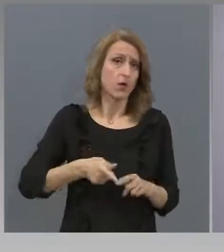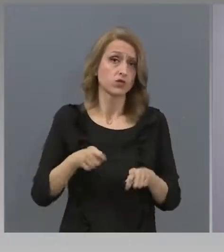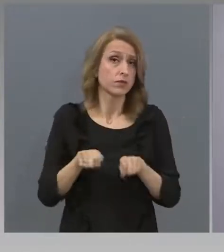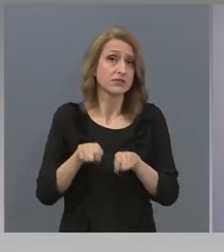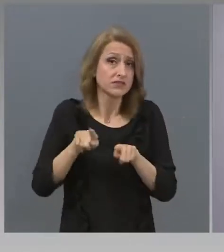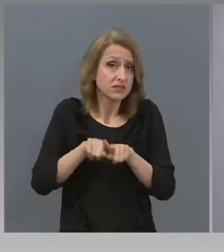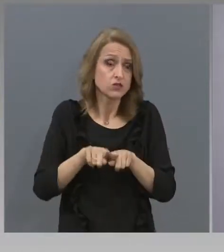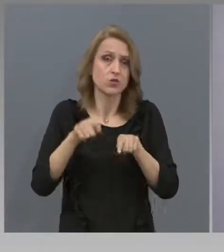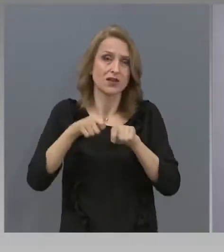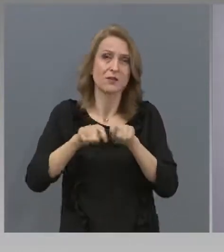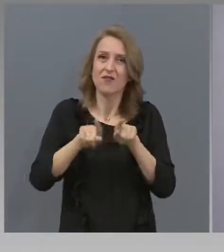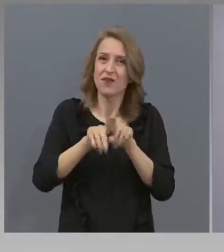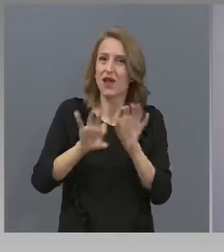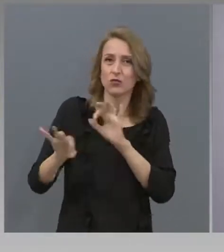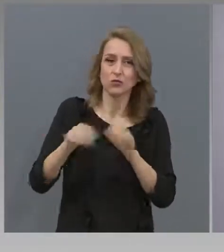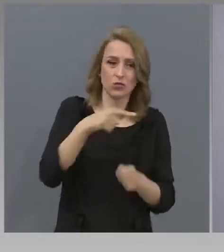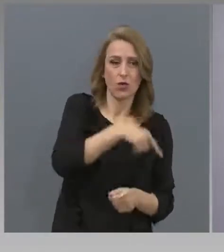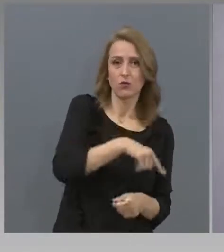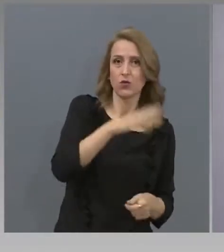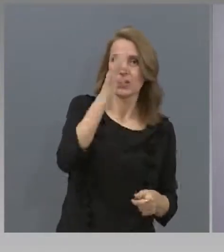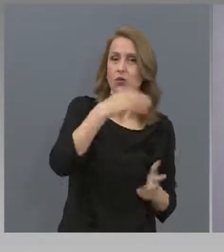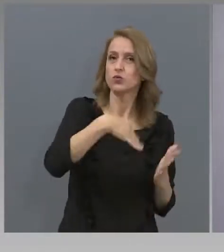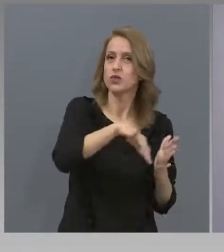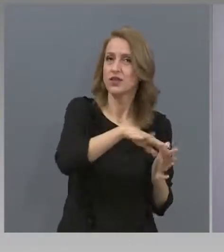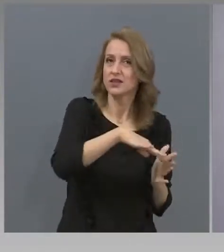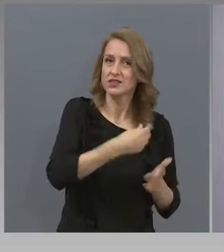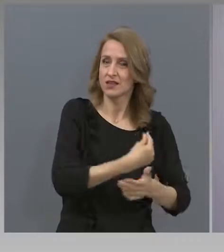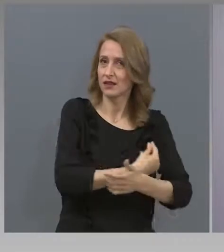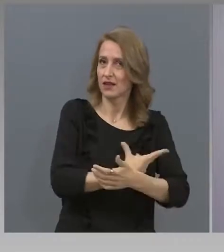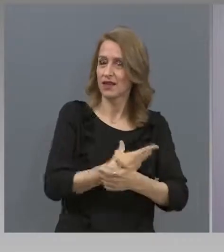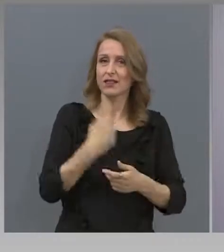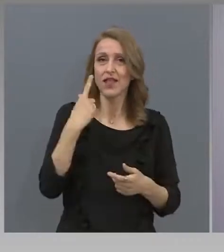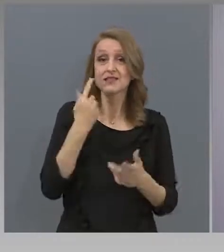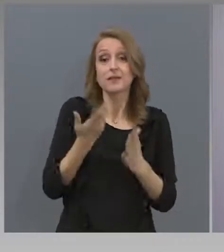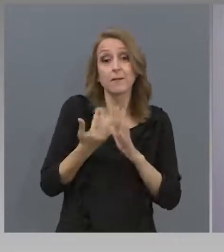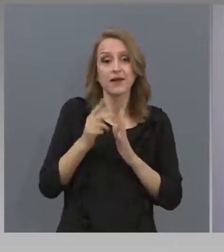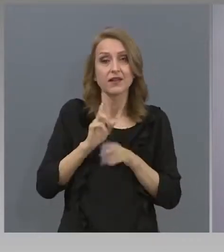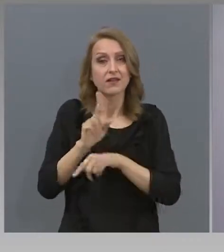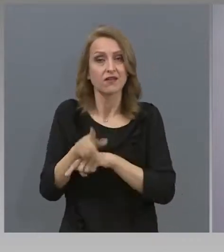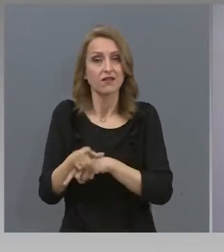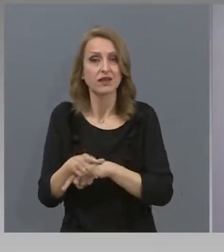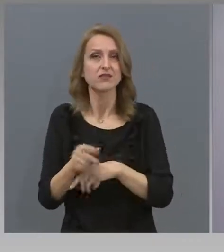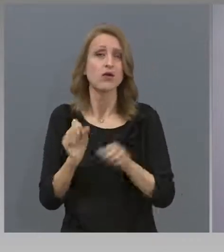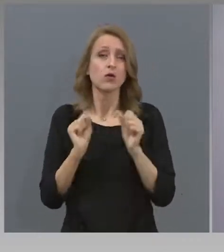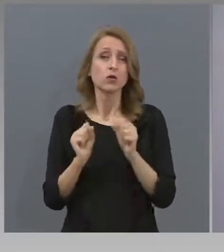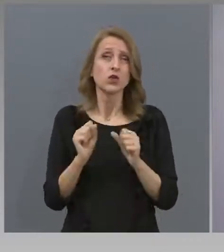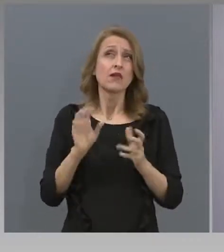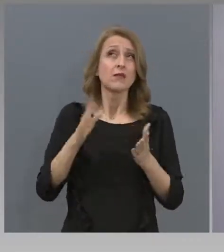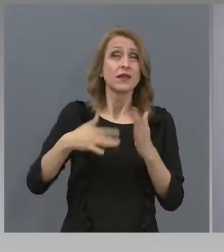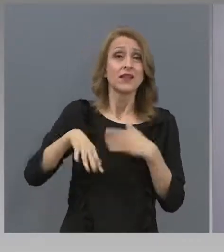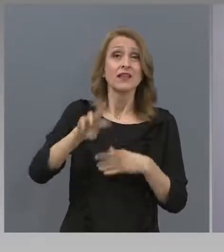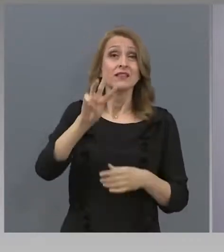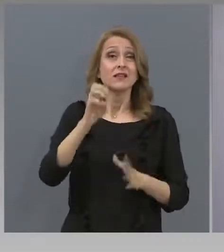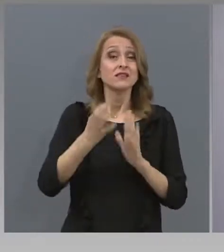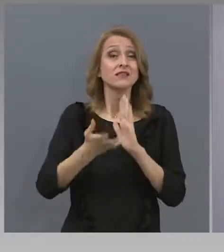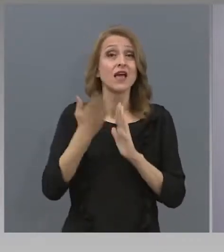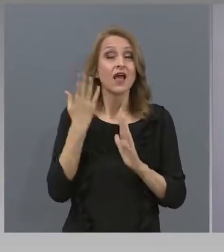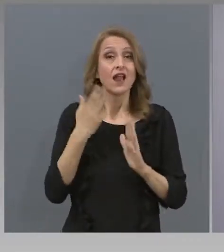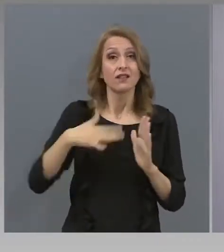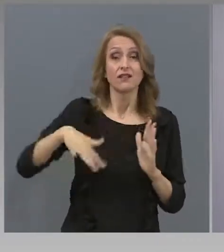Между 50 и 50 на хиляди са зрелостниците. Очакваме на 30 хиляди от тях да кандидатстват в